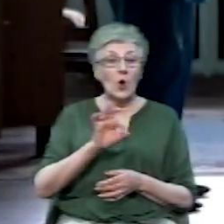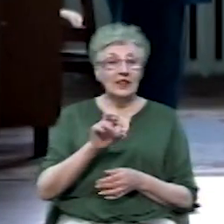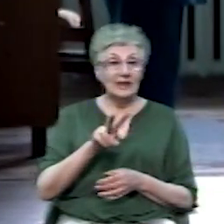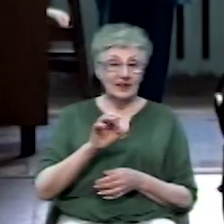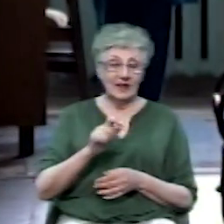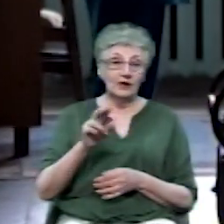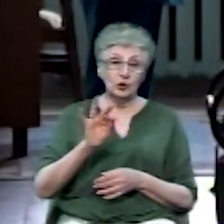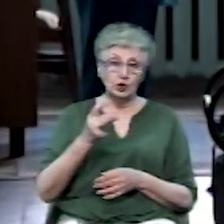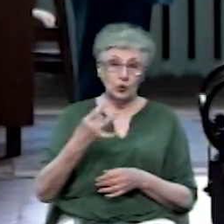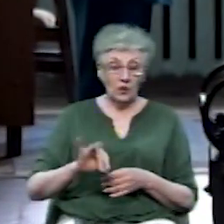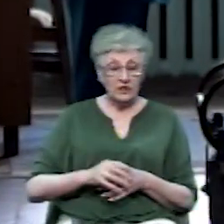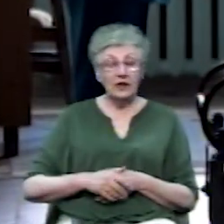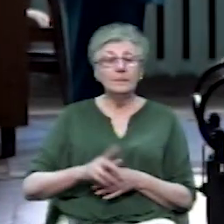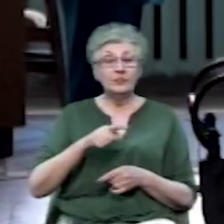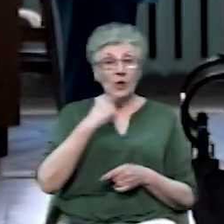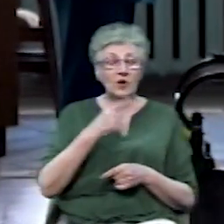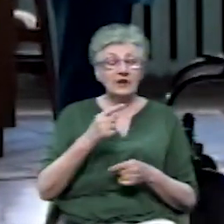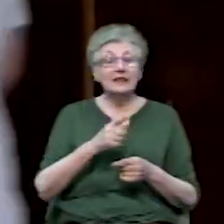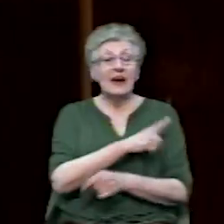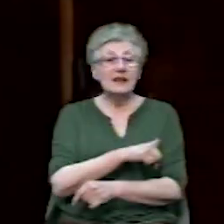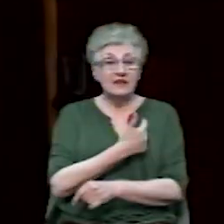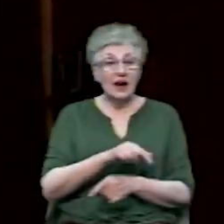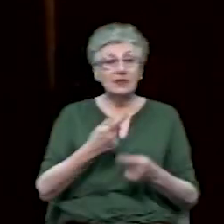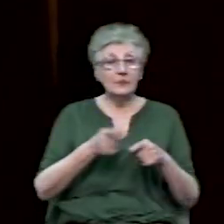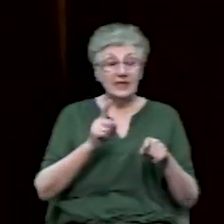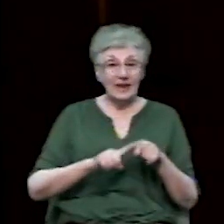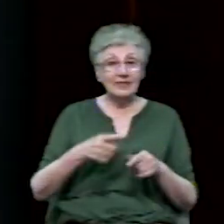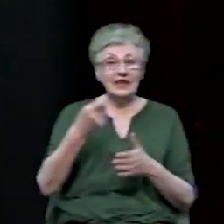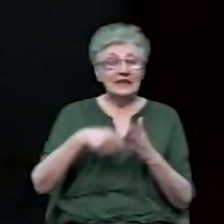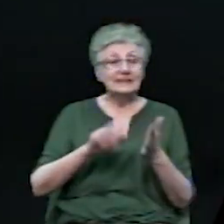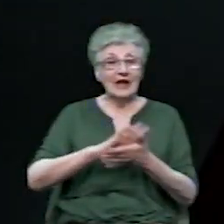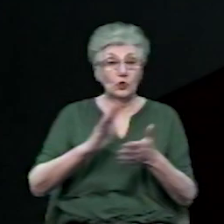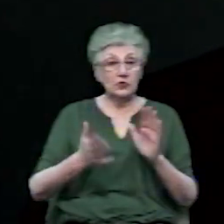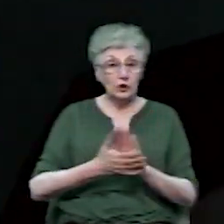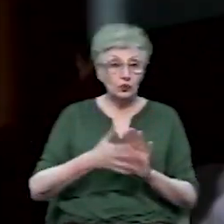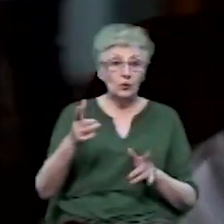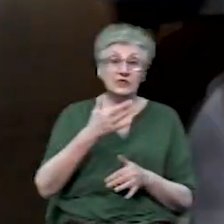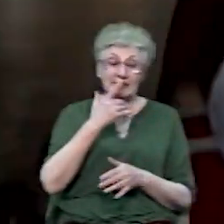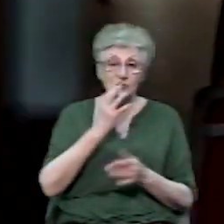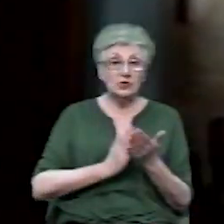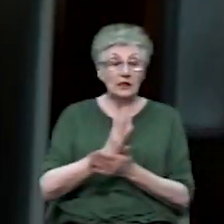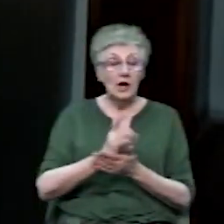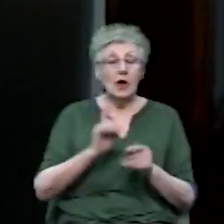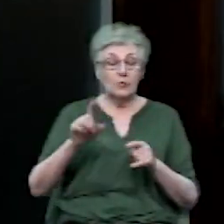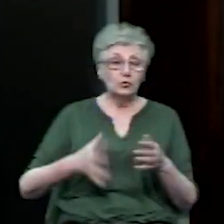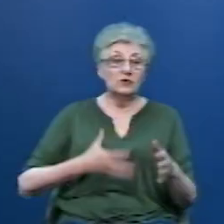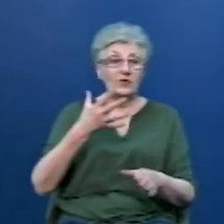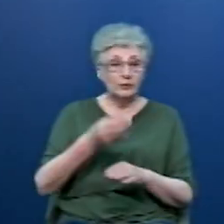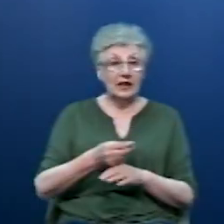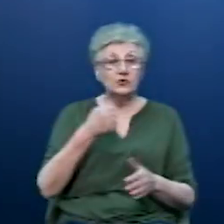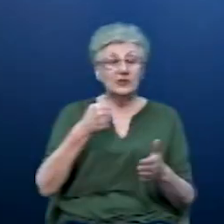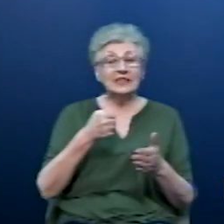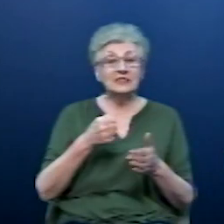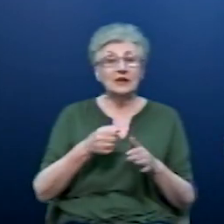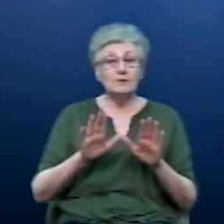Оксана Мовчан каже, дефіцитним лікарням, які законтрактуються з НЦЗУ, доплачуватимуть з державного бюджету до кінця року. Під